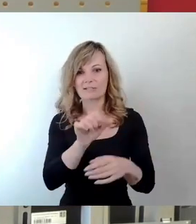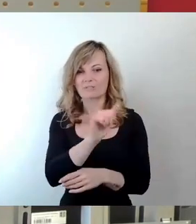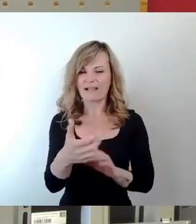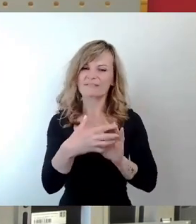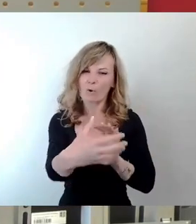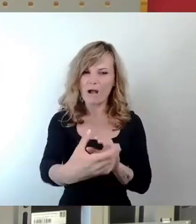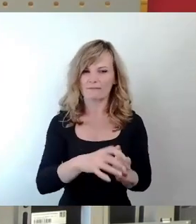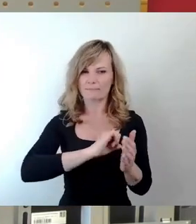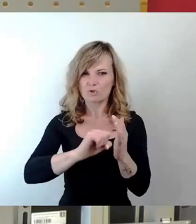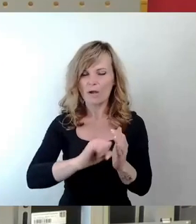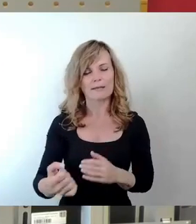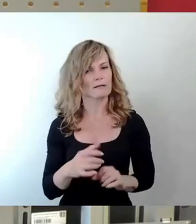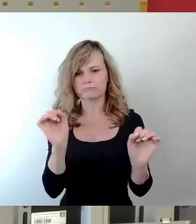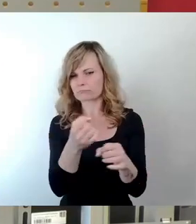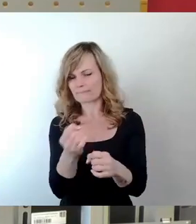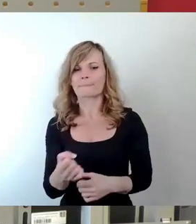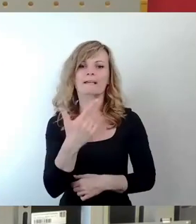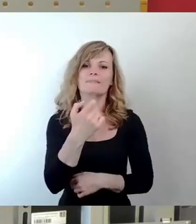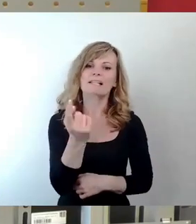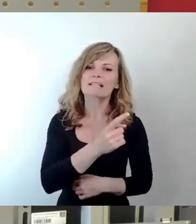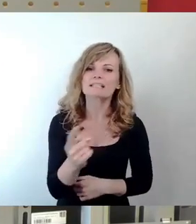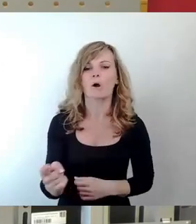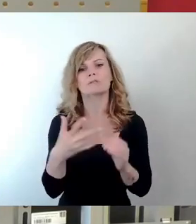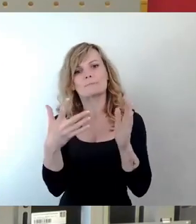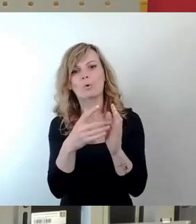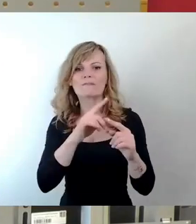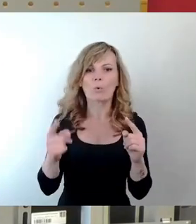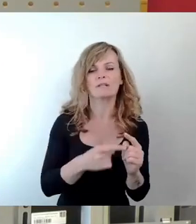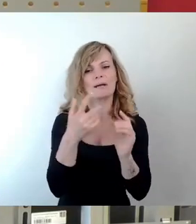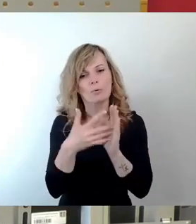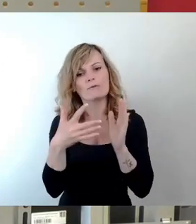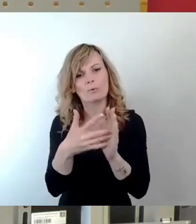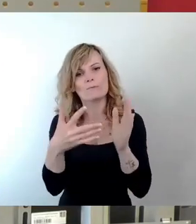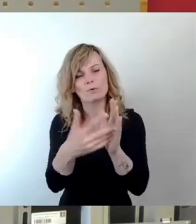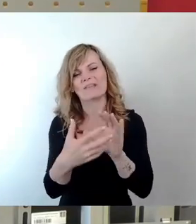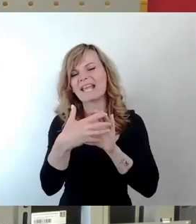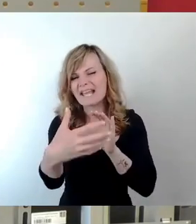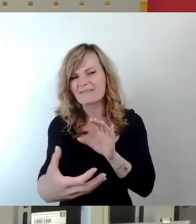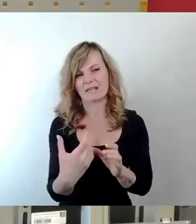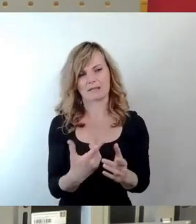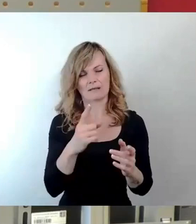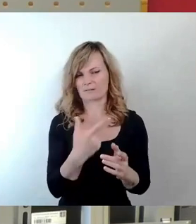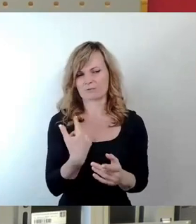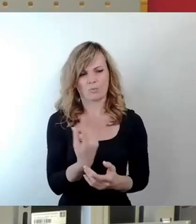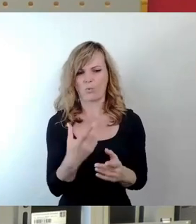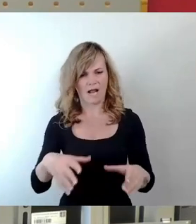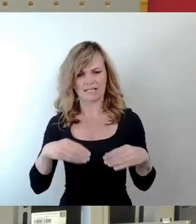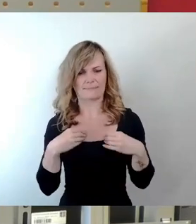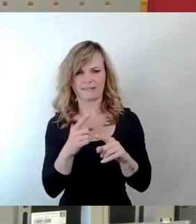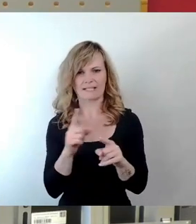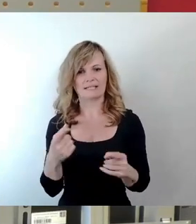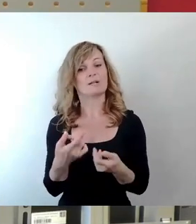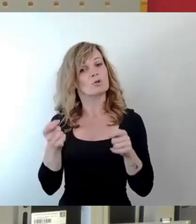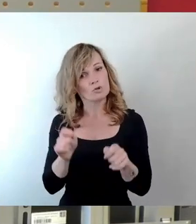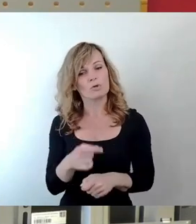immer ewig und 20.000 Prüfrunden. Das ist aus unserer Sicht nicht akzeptabel. Und da will ich tatsächlich den Schluss der Legislatur